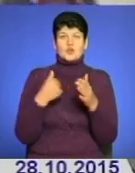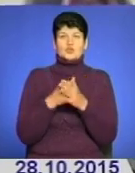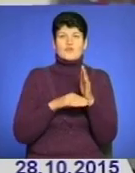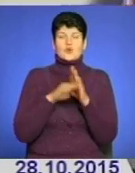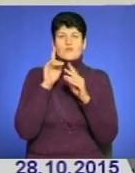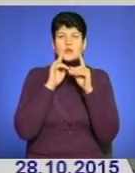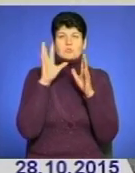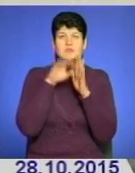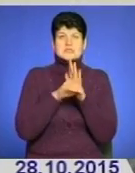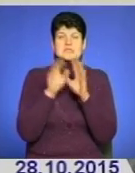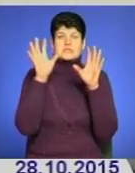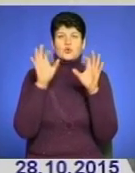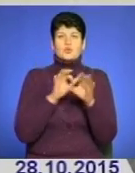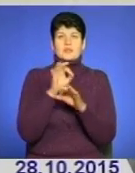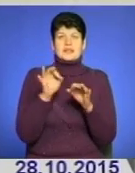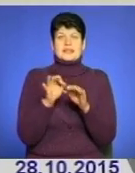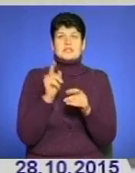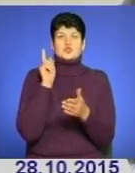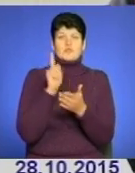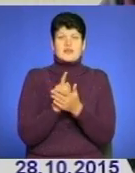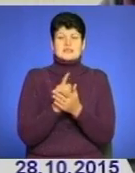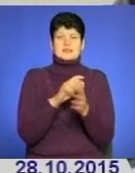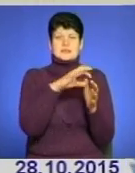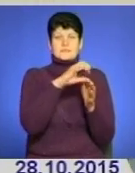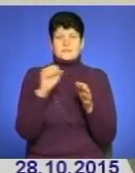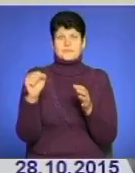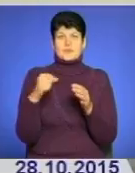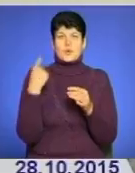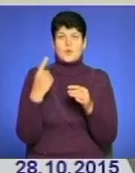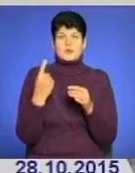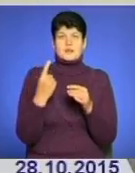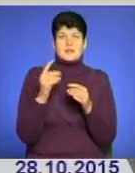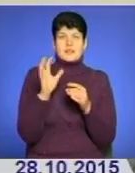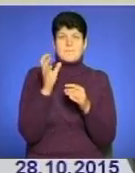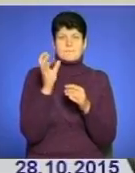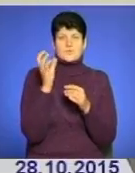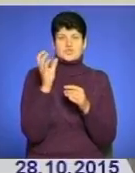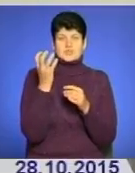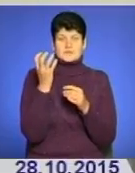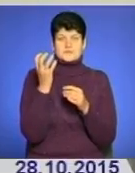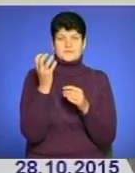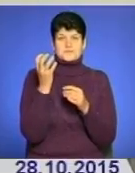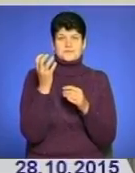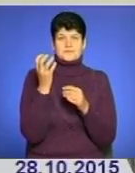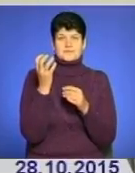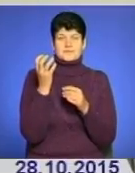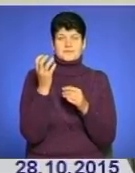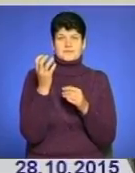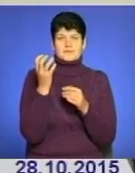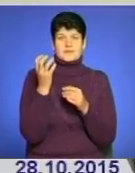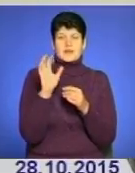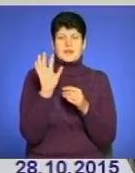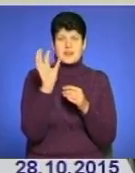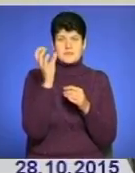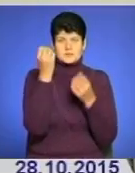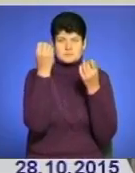законопроект, який зобов'язує вивезти з обігу лампочки розжарювання, так звані жарівки, які